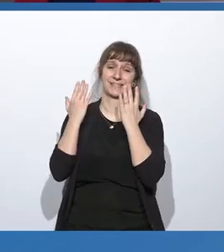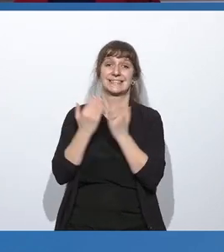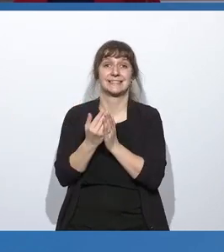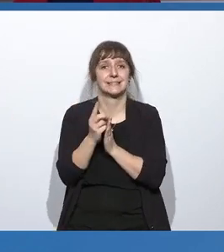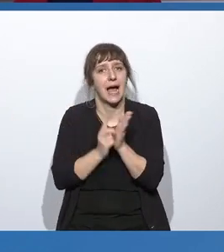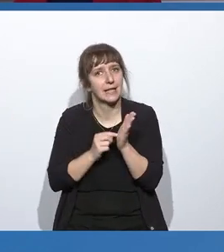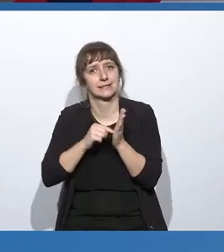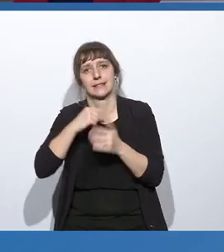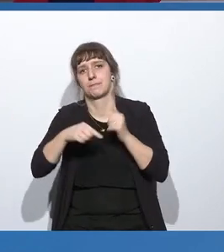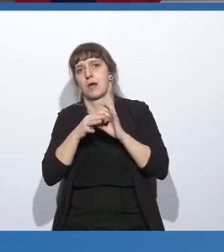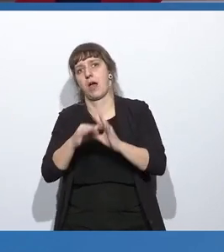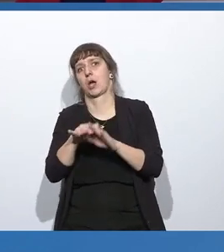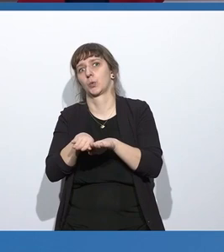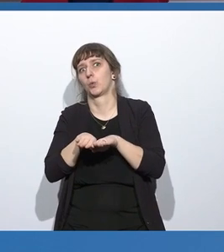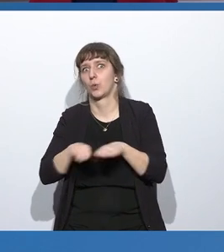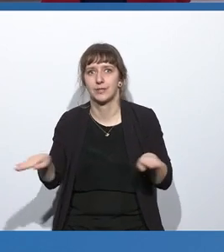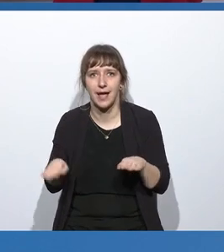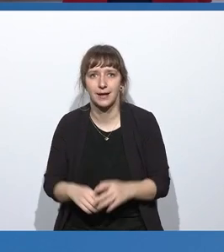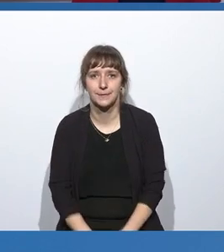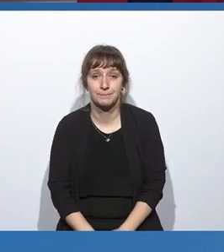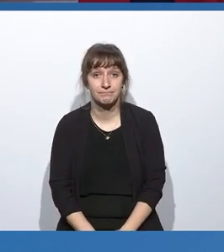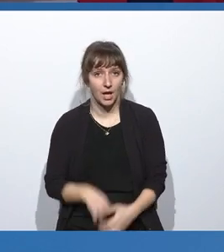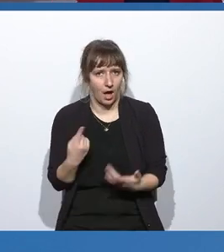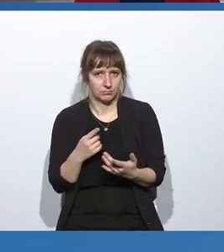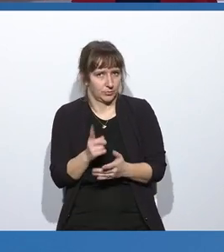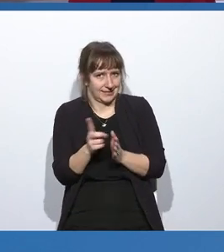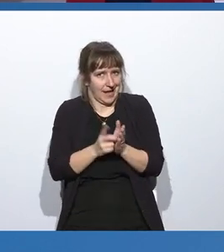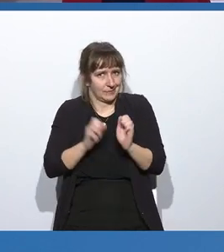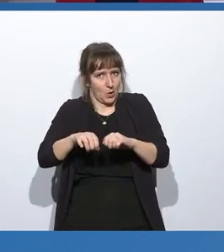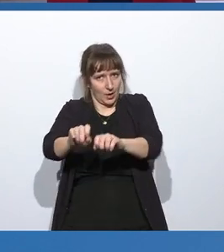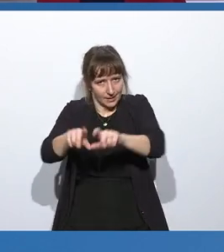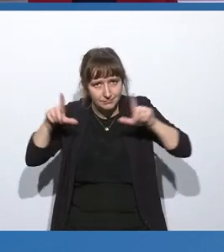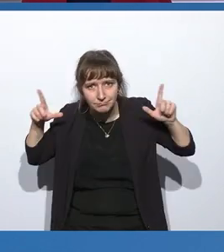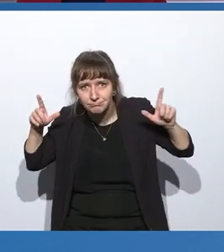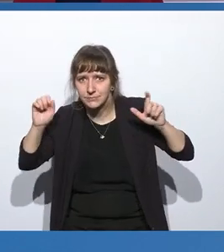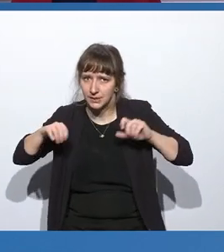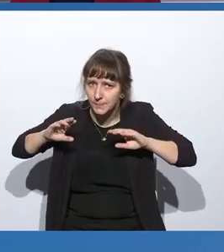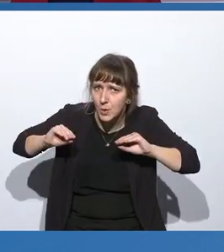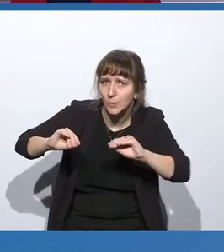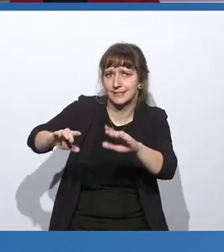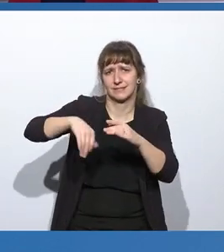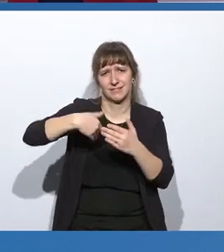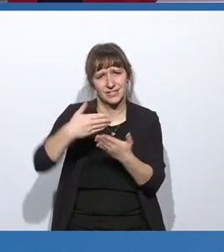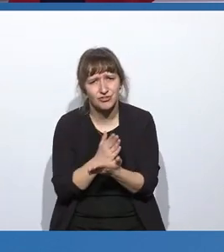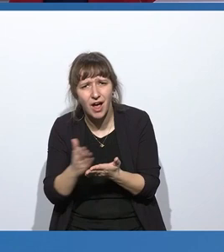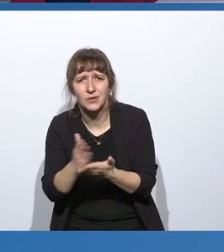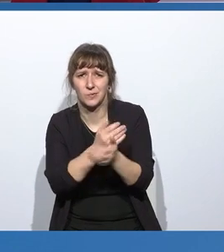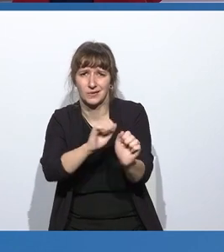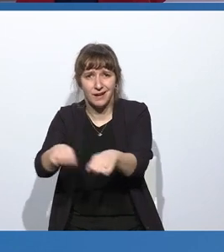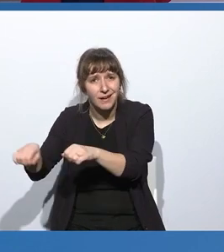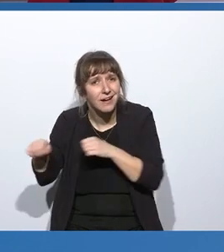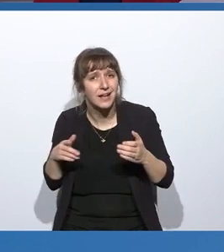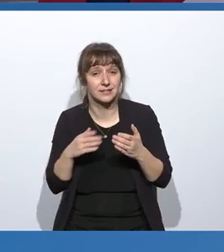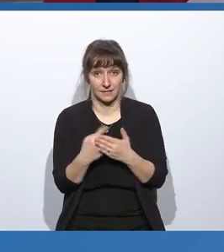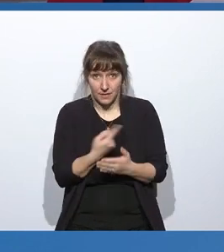Angelpunkt und wir müssen auf unsere Daten auch zugreifen können, um diese nutzen zu können, um Entscheidungen zu treffen. Daran